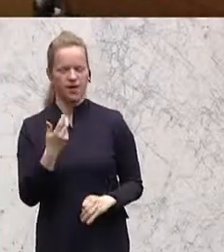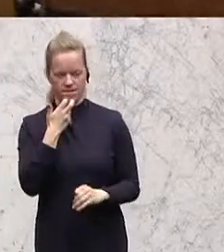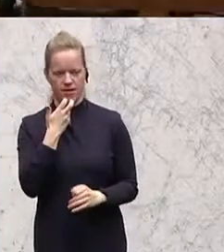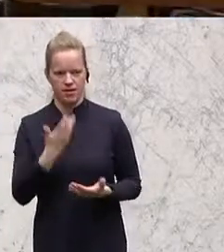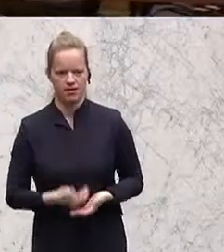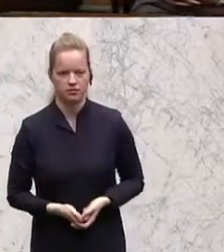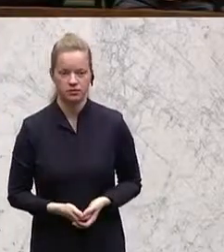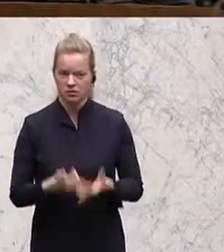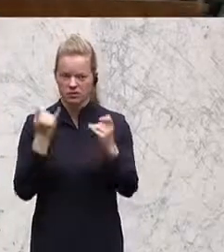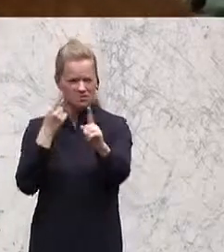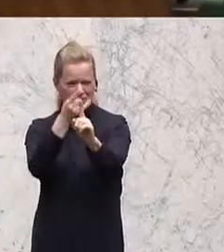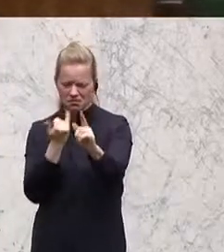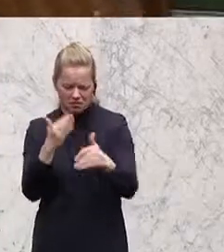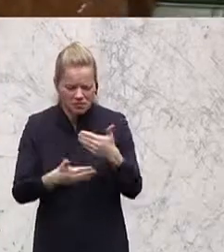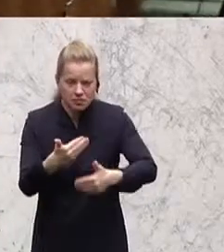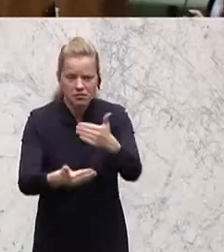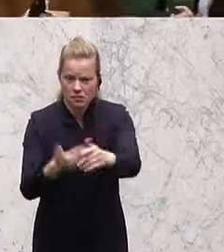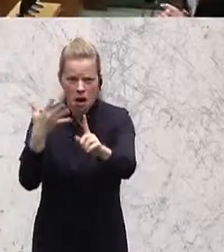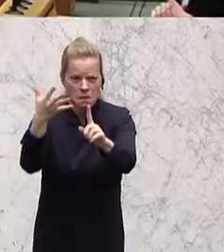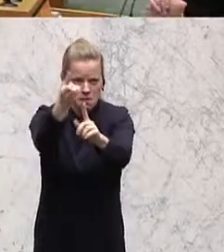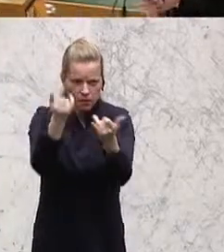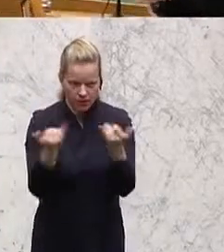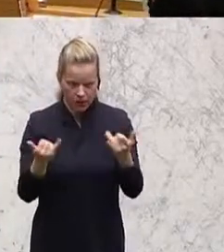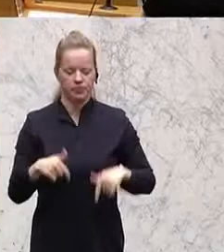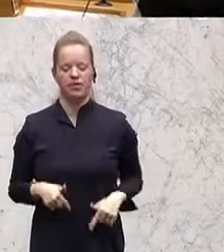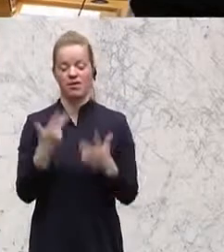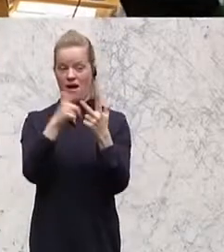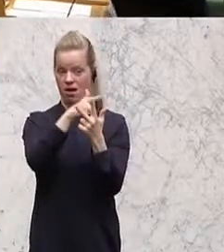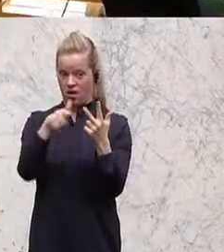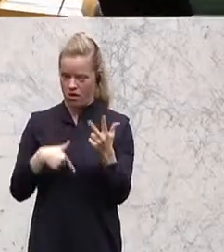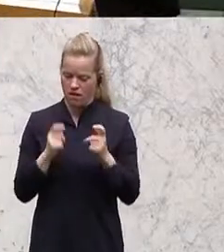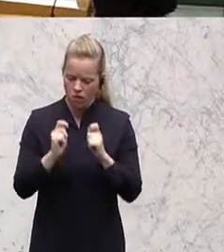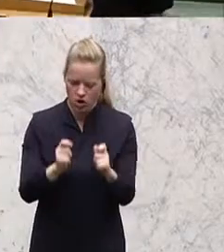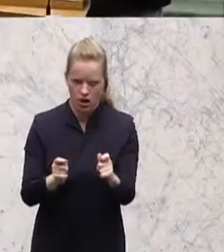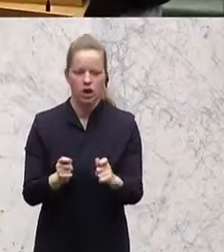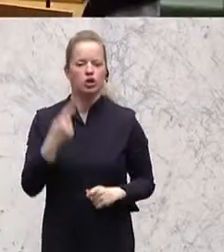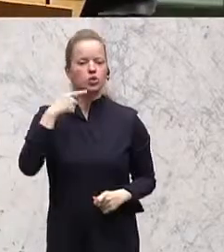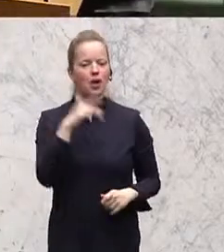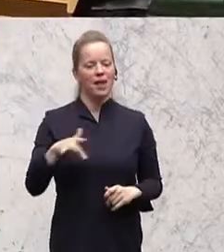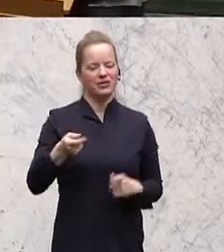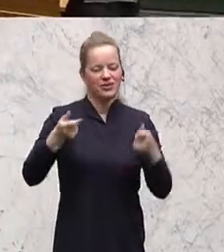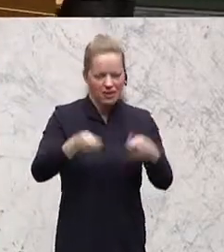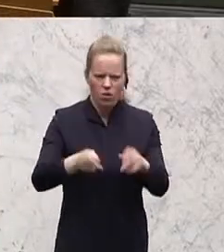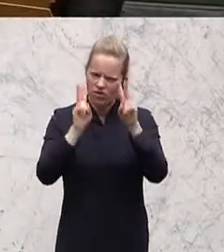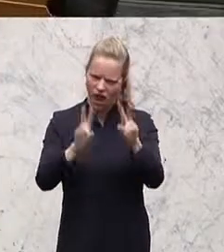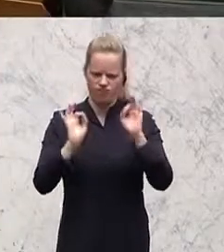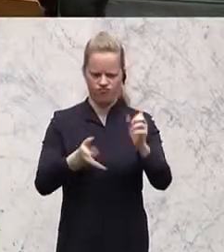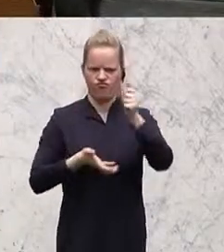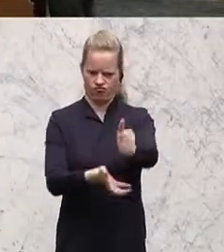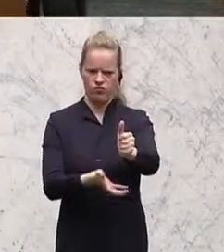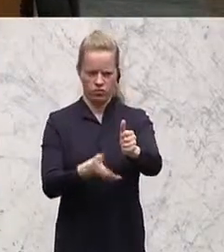Wie kommt man da hin? Wir hätten drei ganz zentrale Vorschläge. Das ist einerseits eine Studienplatzfinanzierung, die den Namen auch verdient.